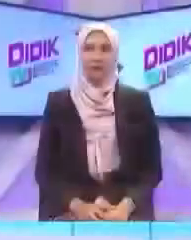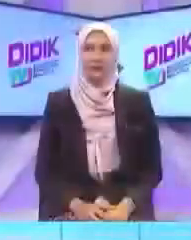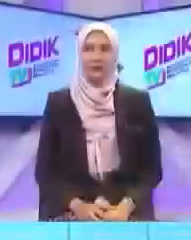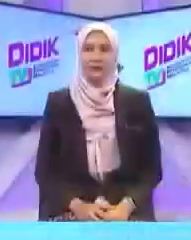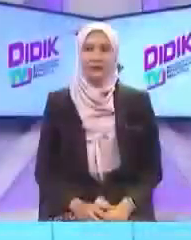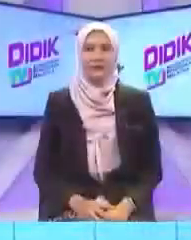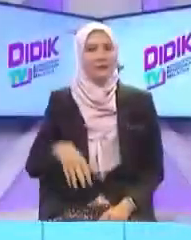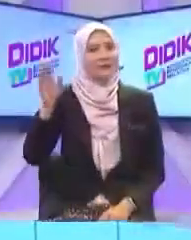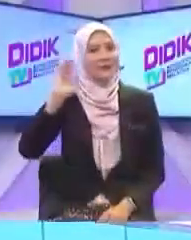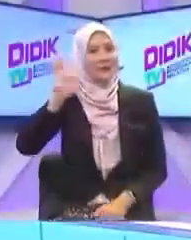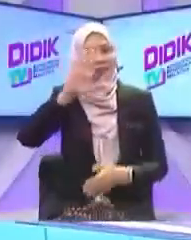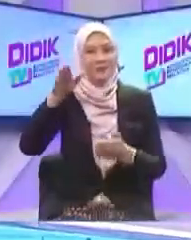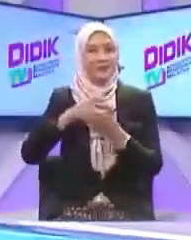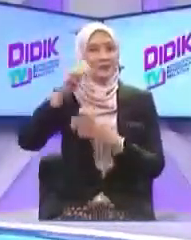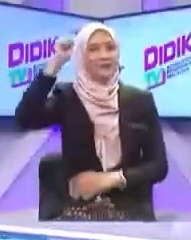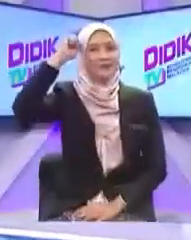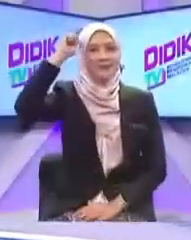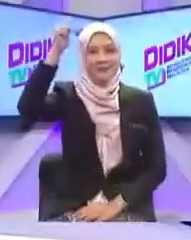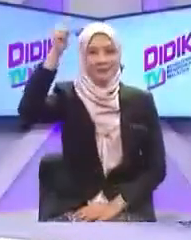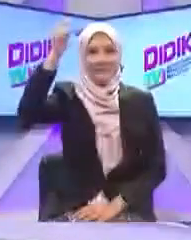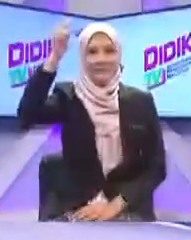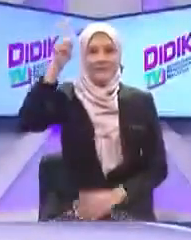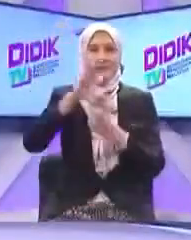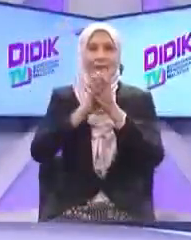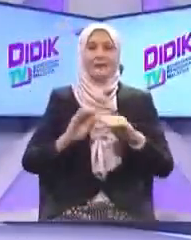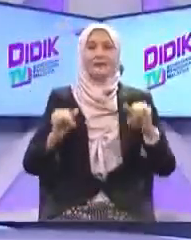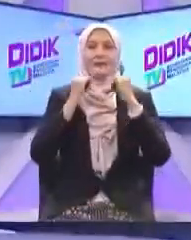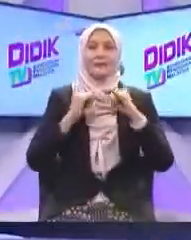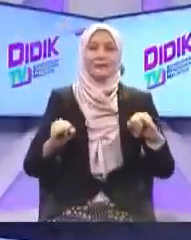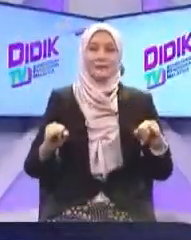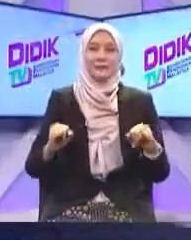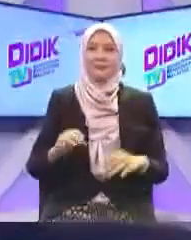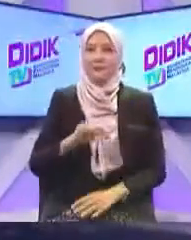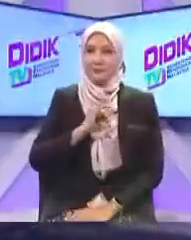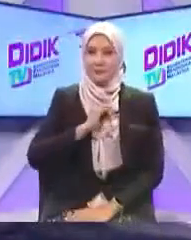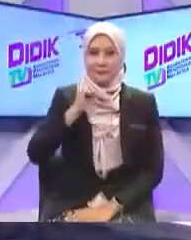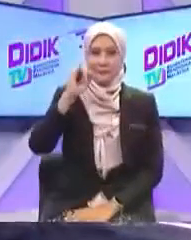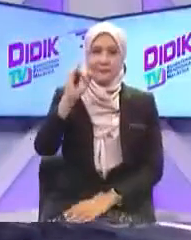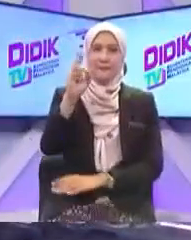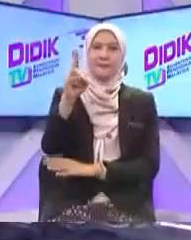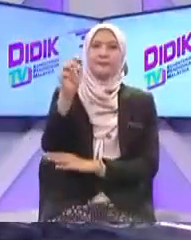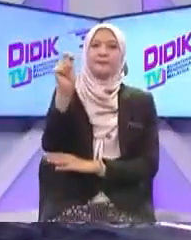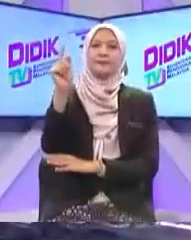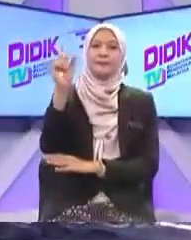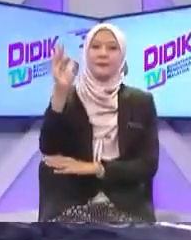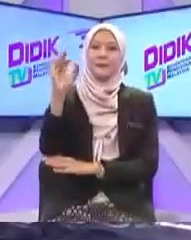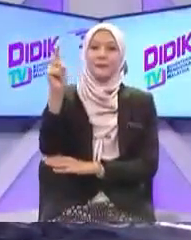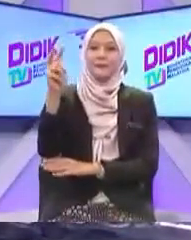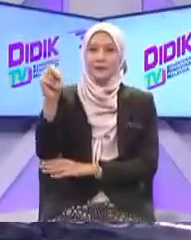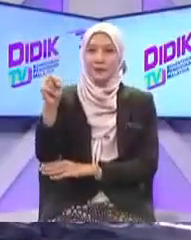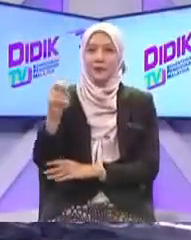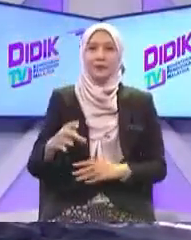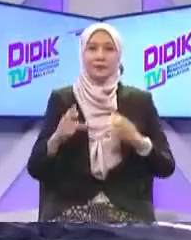Hai semua Assalamualaikum Salam sejahtera Anda bersama saya Irfan Syahmi Di seluruh DEDEK TV KPM